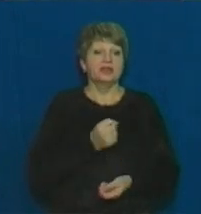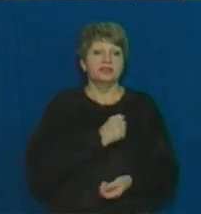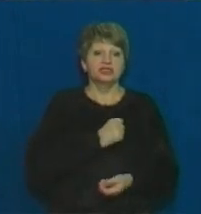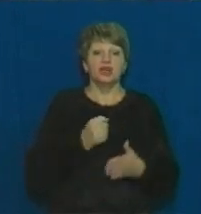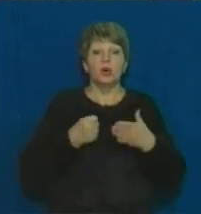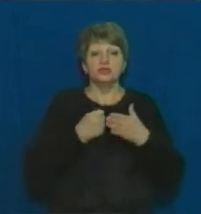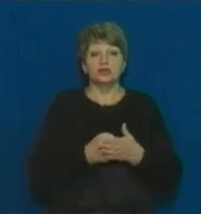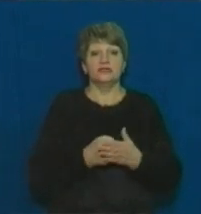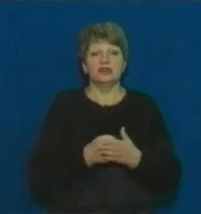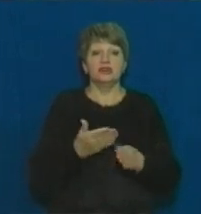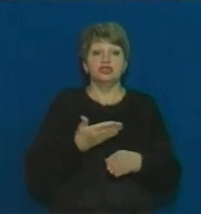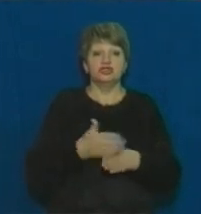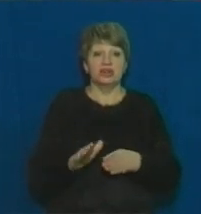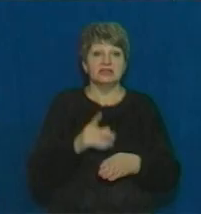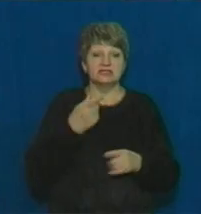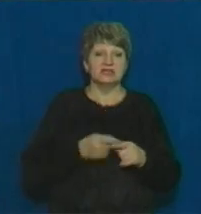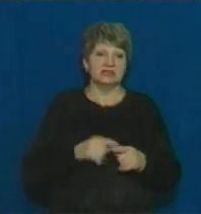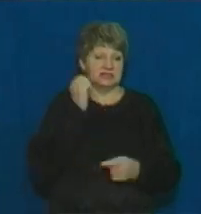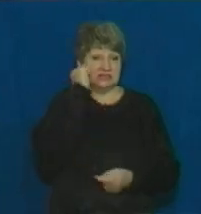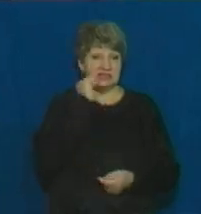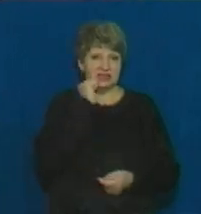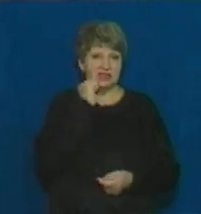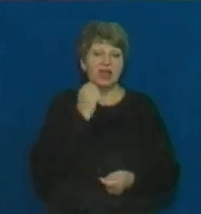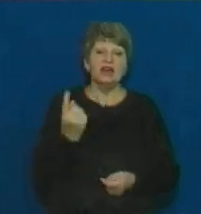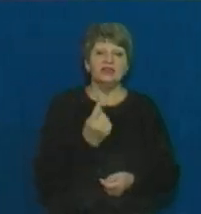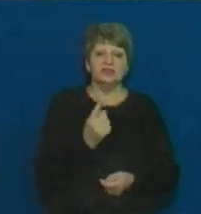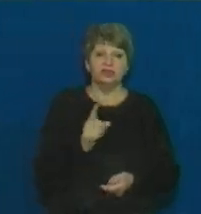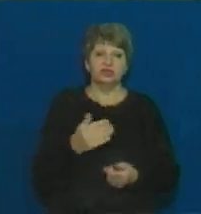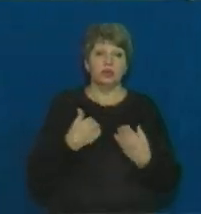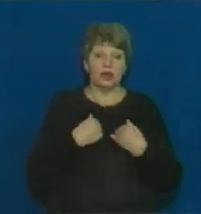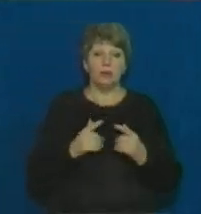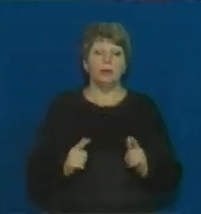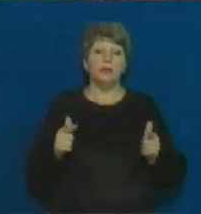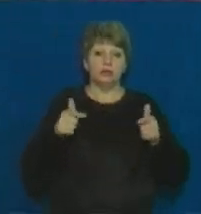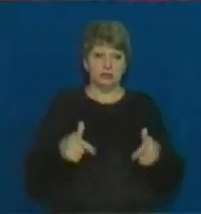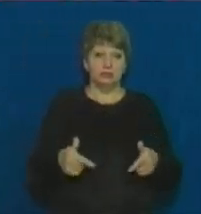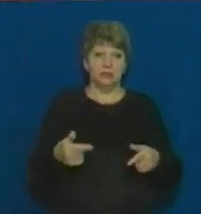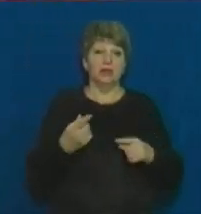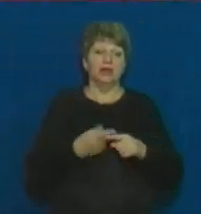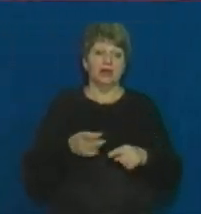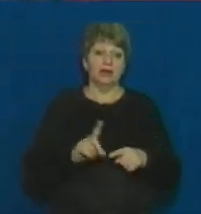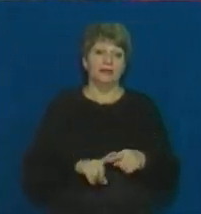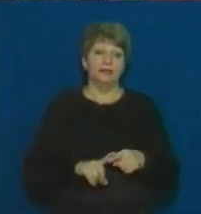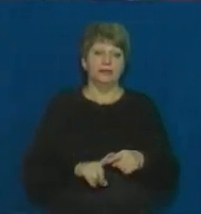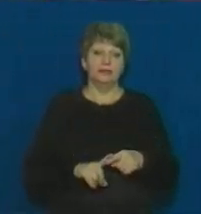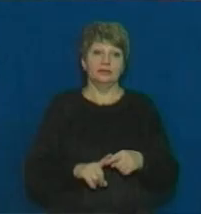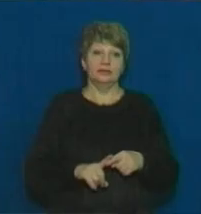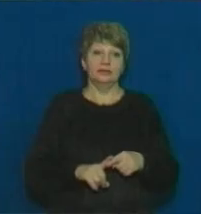частина цих підручників, вони всі старі. Єдиний підручник, який нам надійшов, це підручник